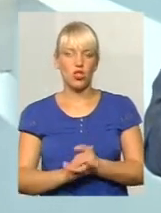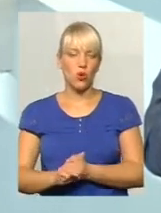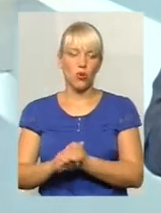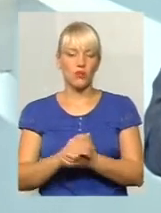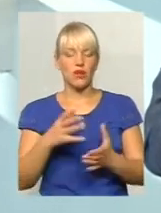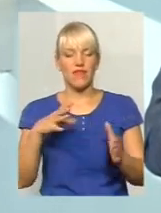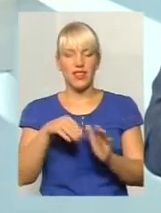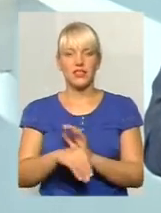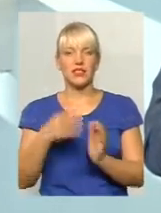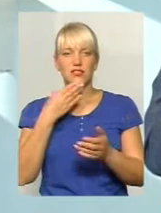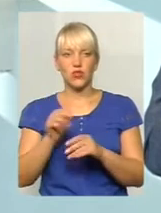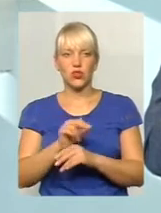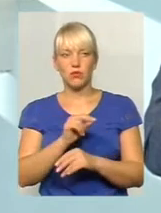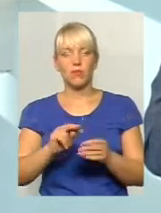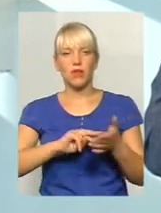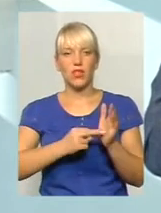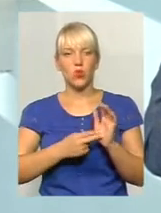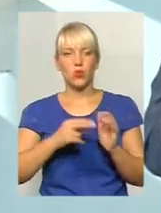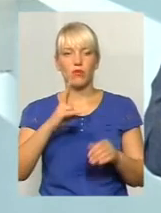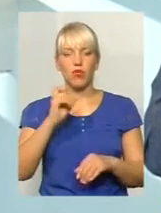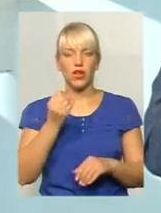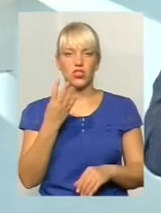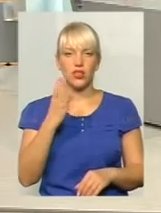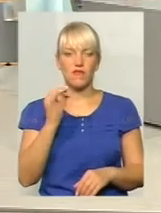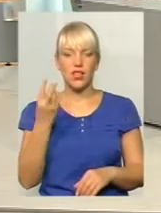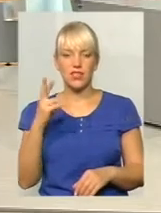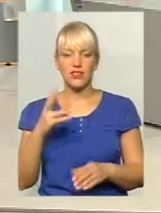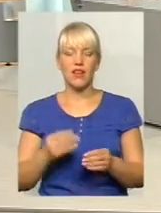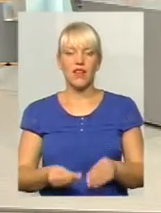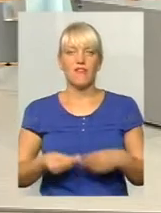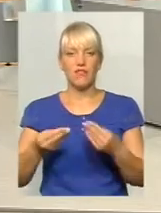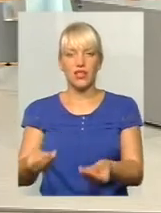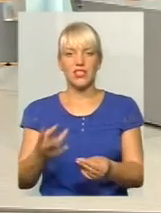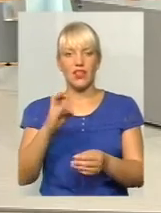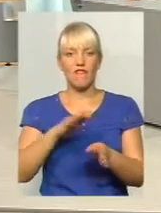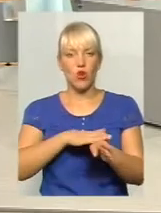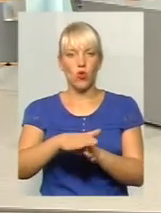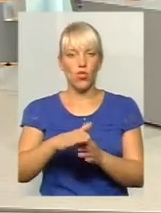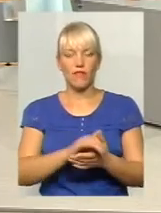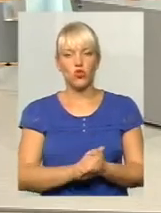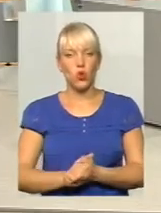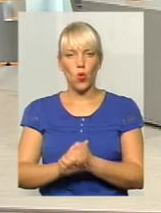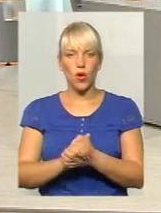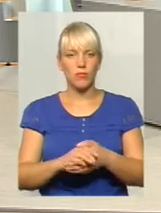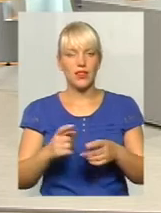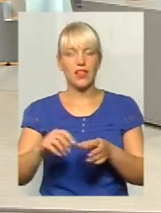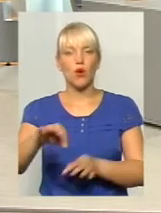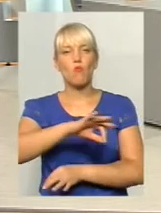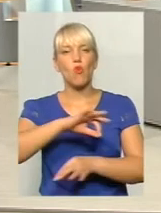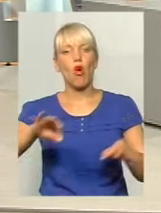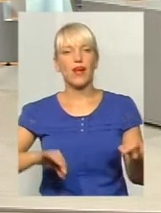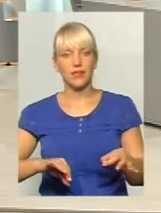Плануємо на 14 вересня внести вже на виконавчий комітет на розгляд проєкт. Поки що